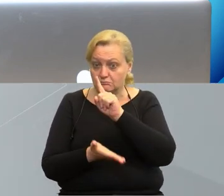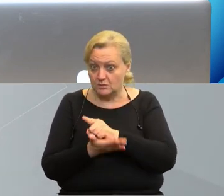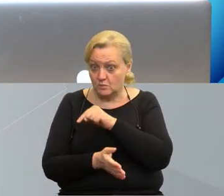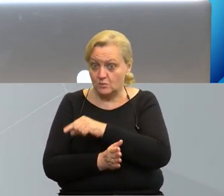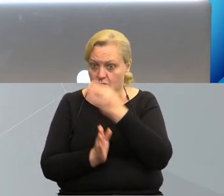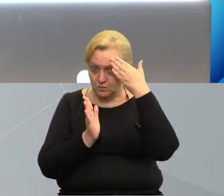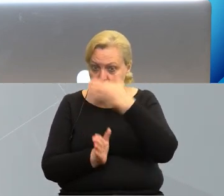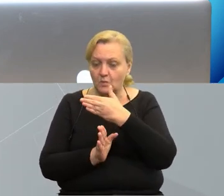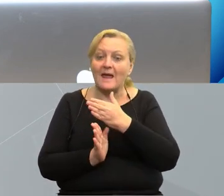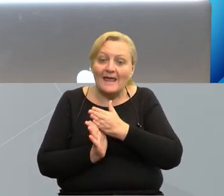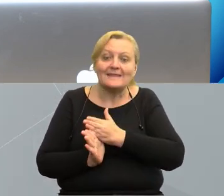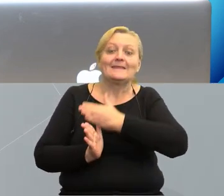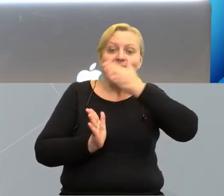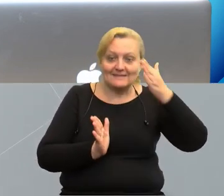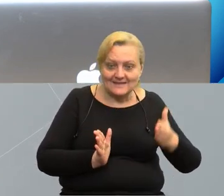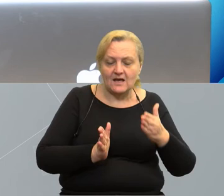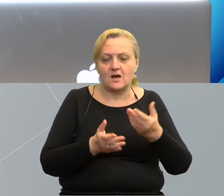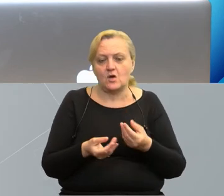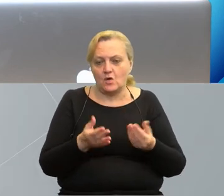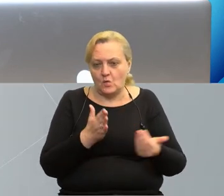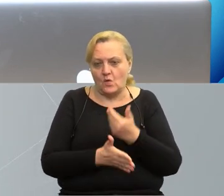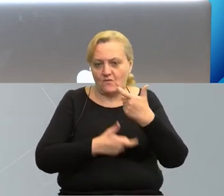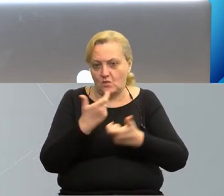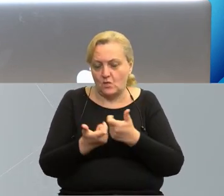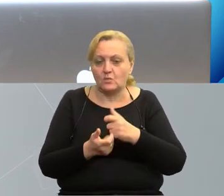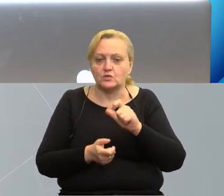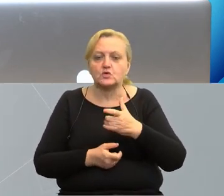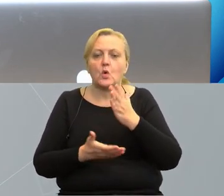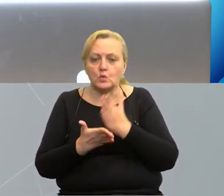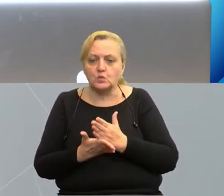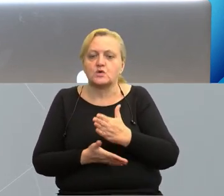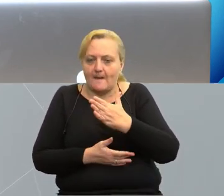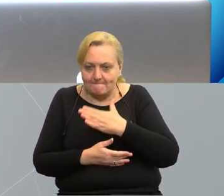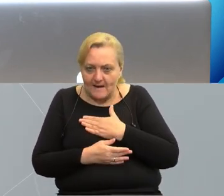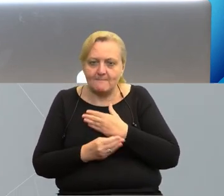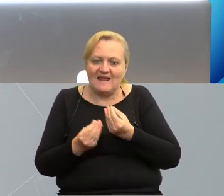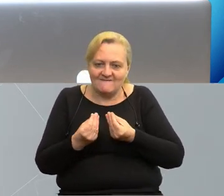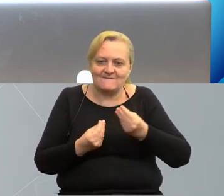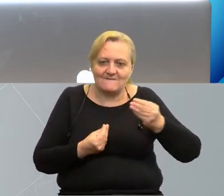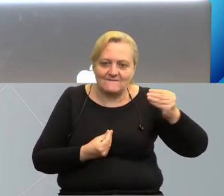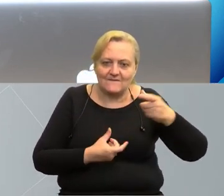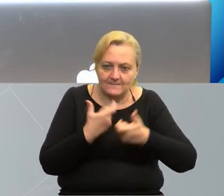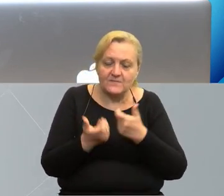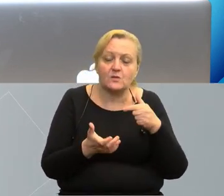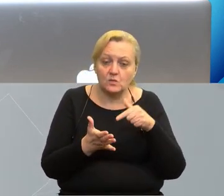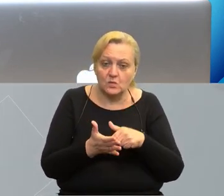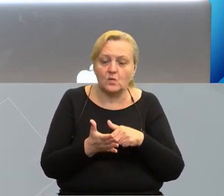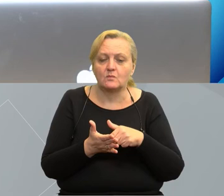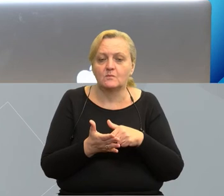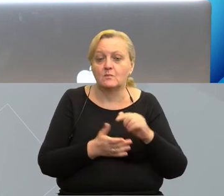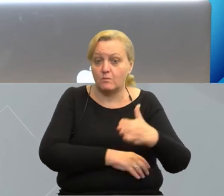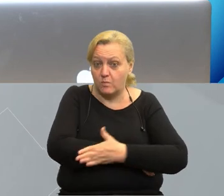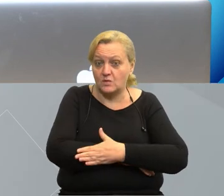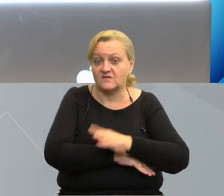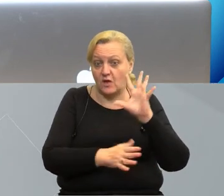osiągnięte i iść dalej. Nadbudowywać nad tym, co już istnieje. Czyli bazujmy na tym, na